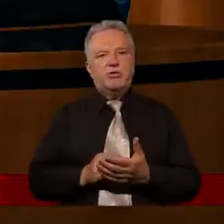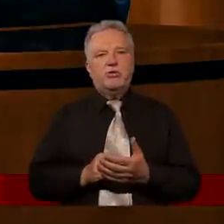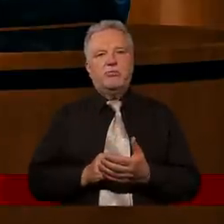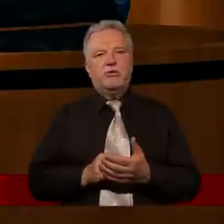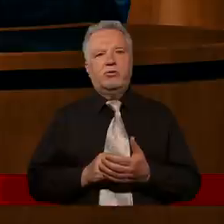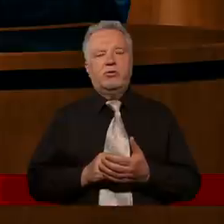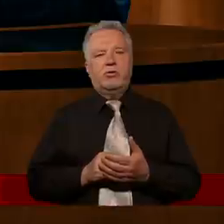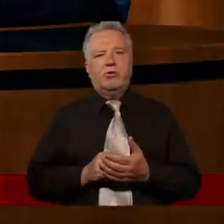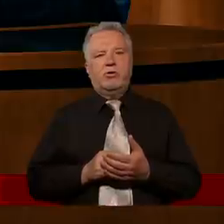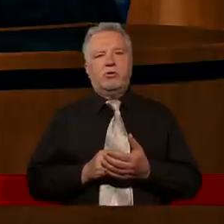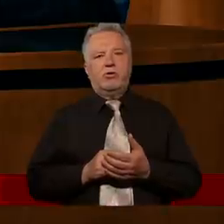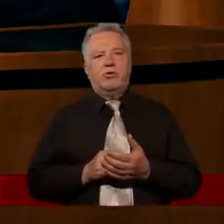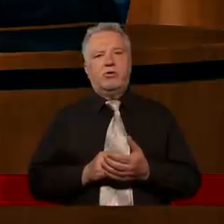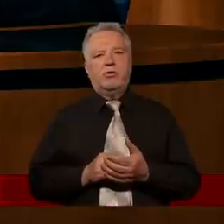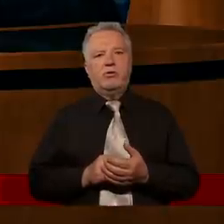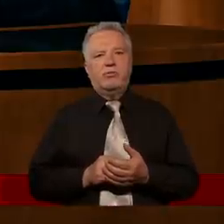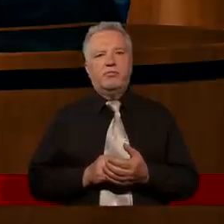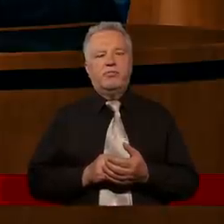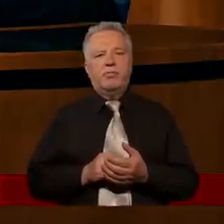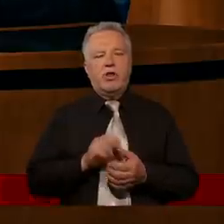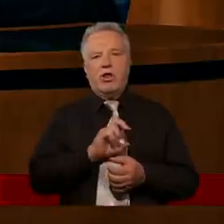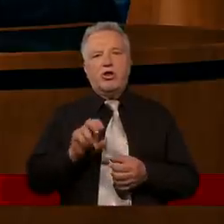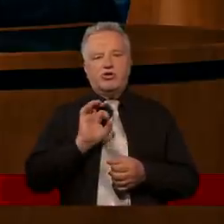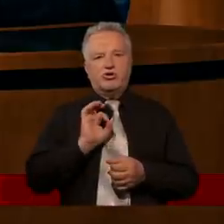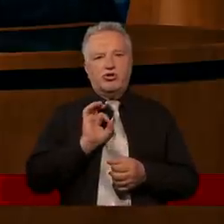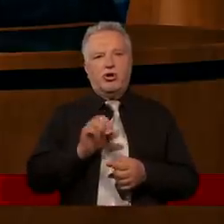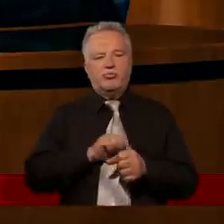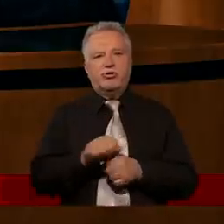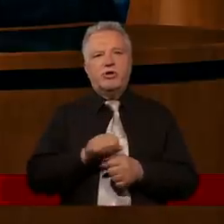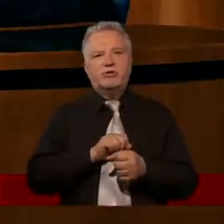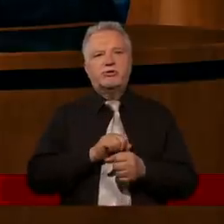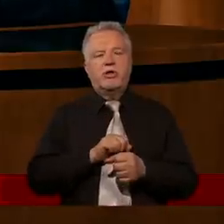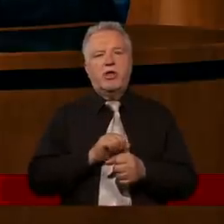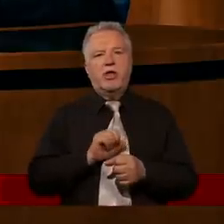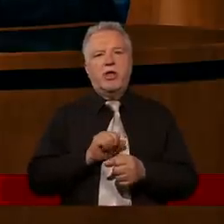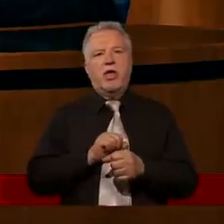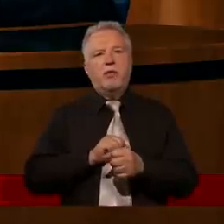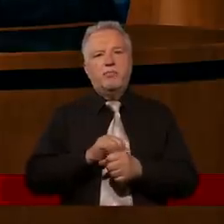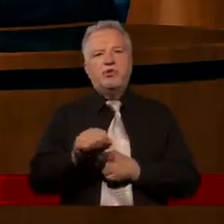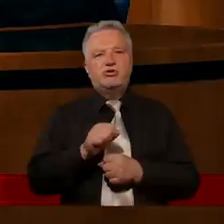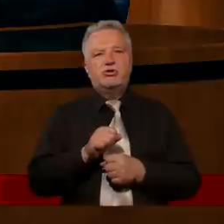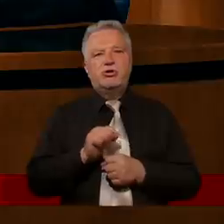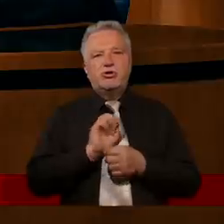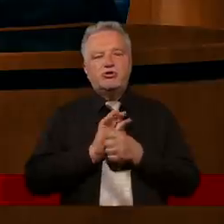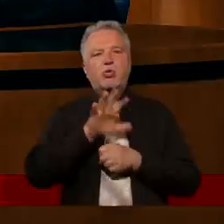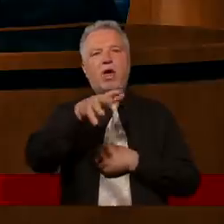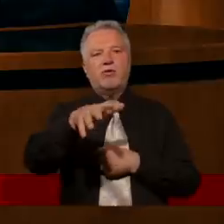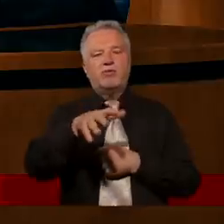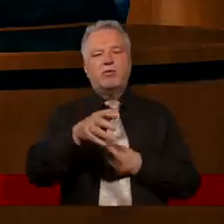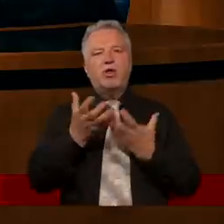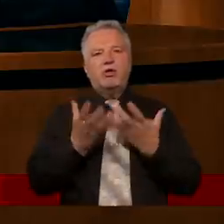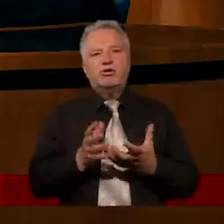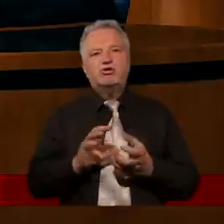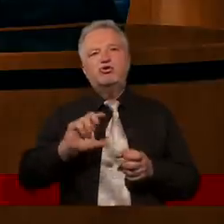Ponadprzeciętność się wzbić, to jest wielkość. A czy dobrze jest chcieć być wielkim, chcieć być sławnym, chcieć coś